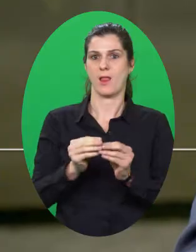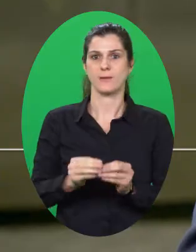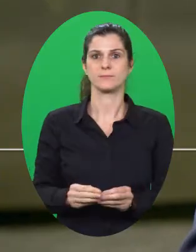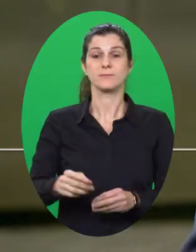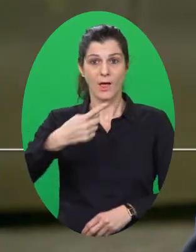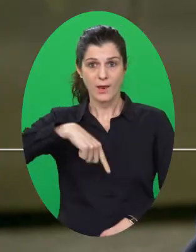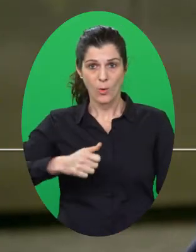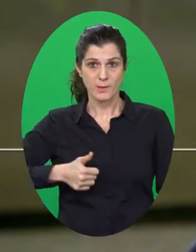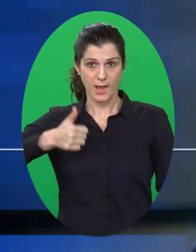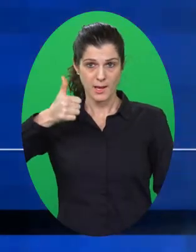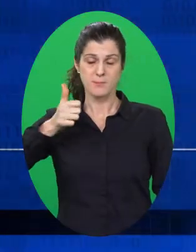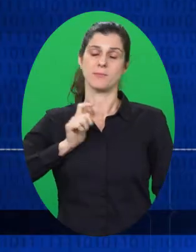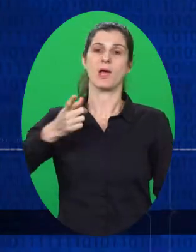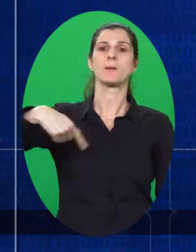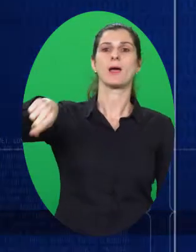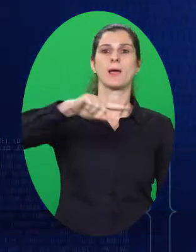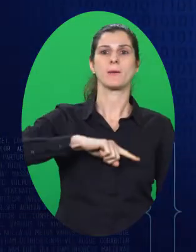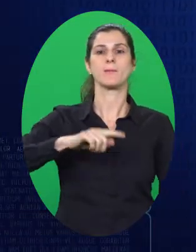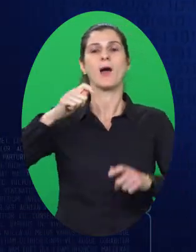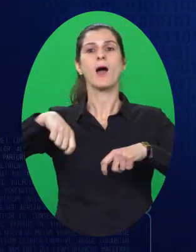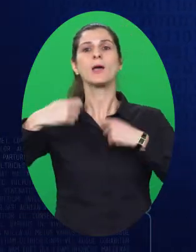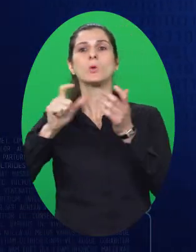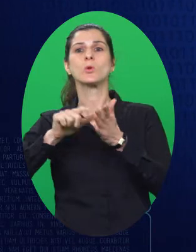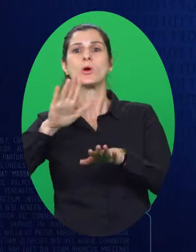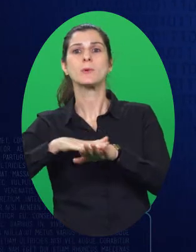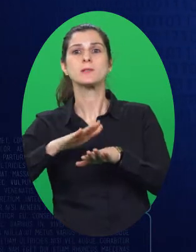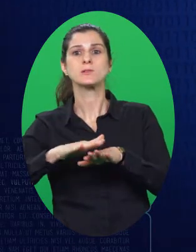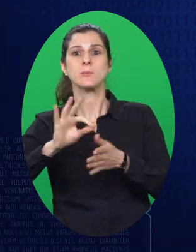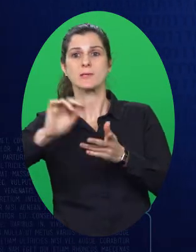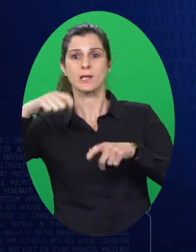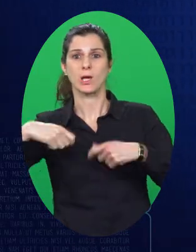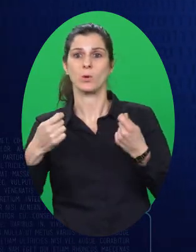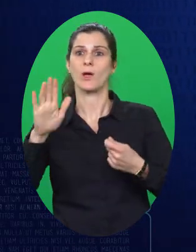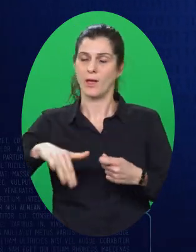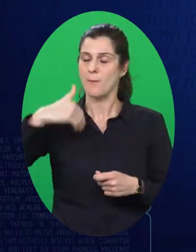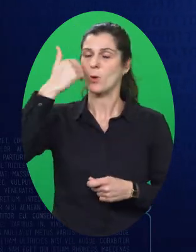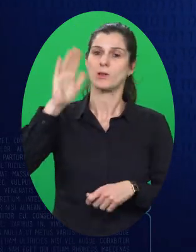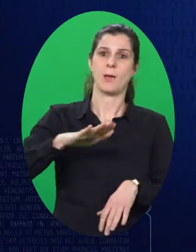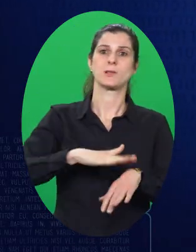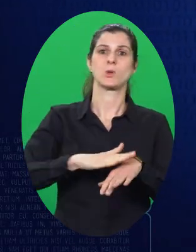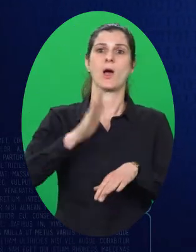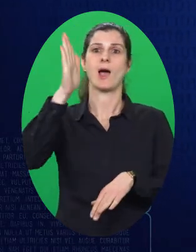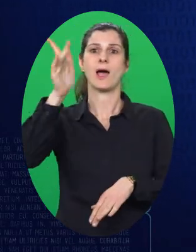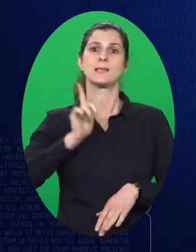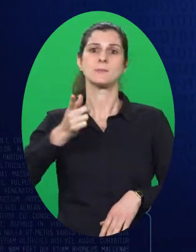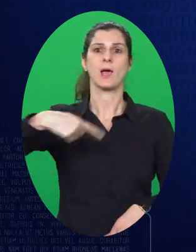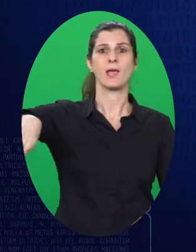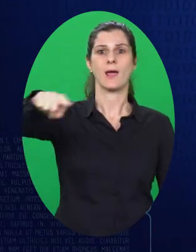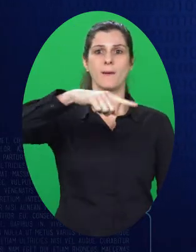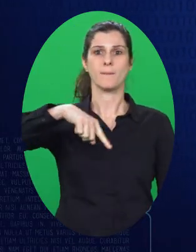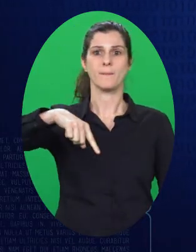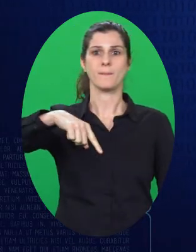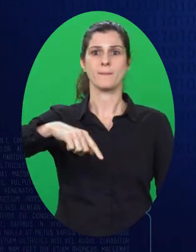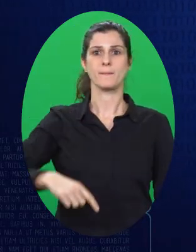בכלל אנחנו המנהלים של היום מחכים לכם החינוך הטכנולוגי מקצועי במשרד החינוך, גם בגרות וגם מקצוע, העתיד